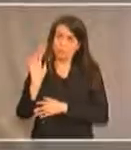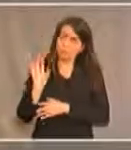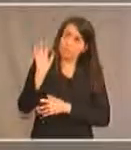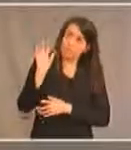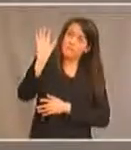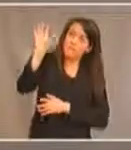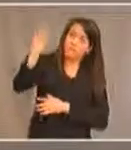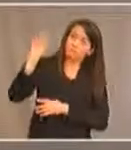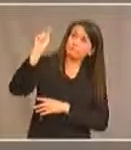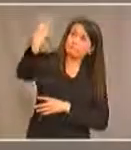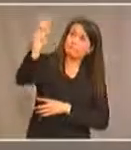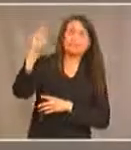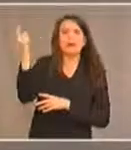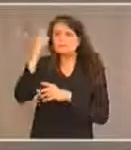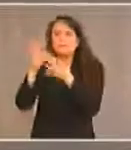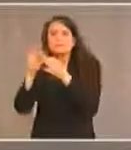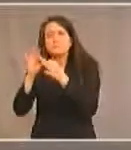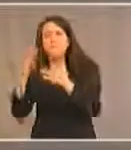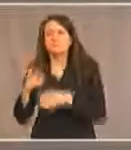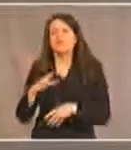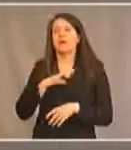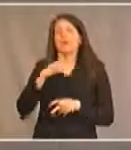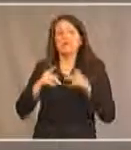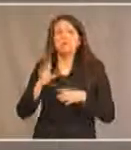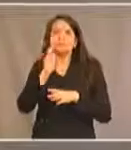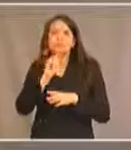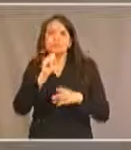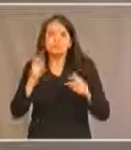et cette expérience portait sur un aîné qui est en fauteuil roulant